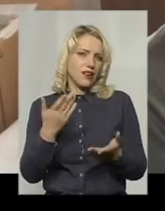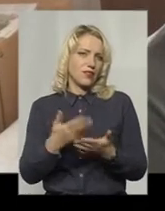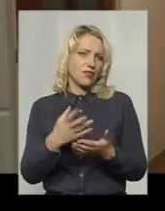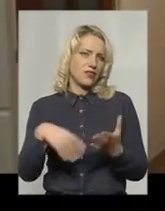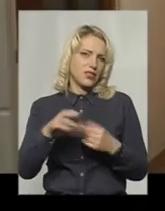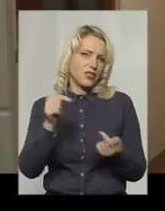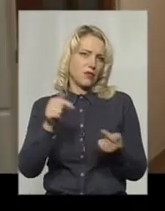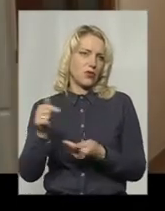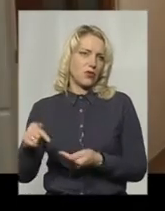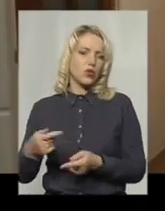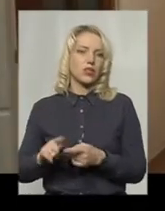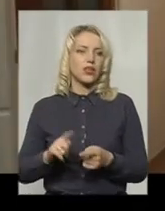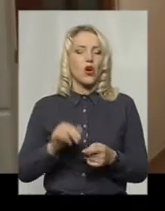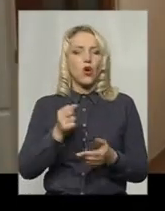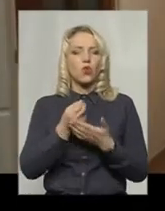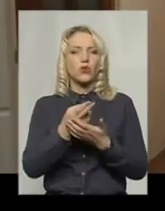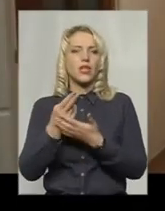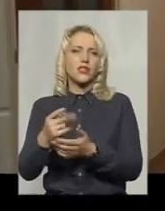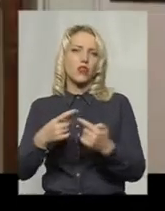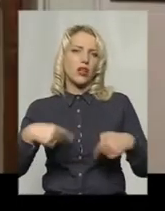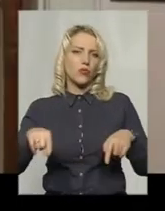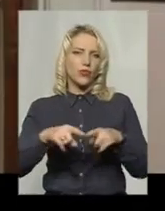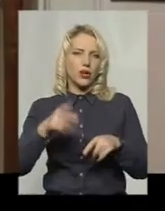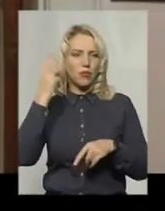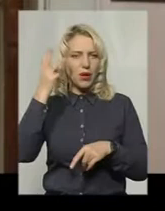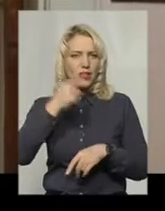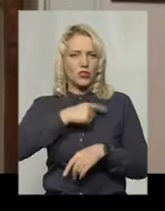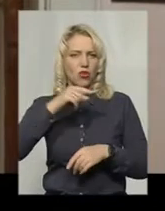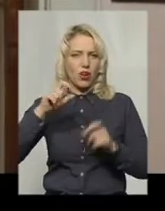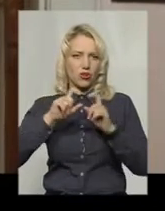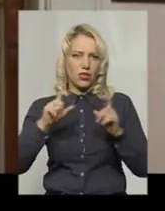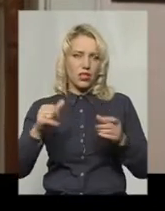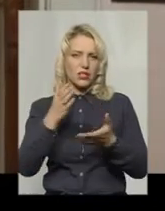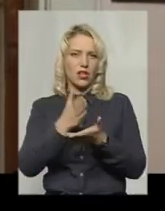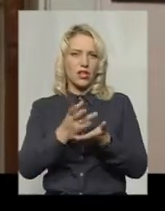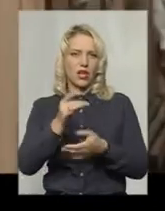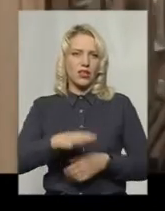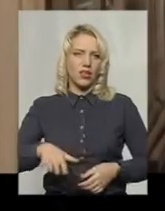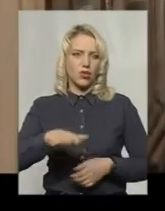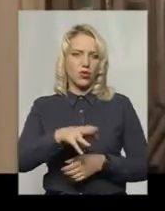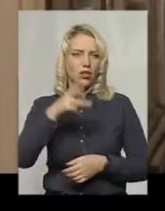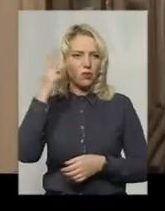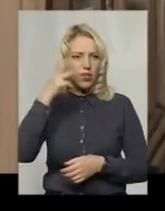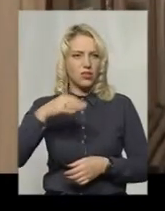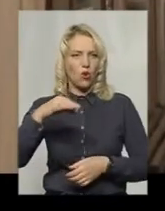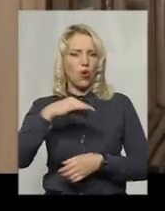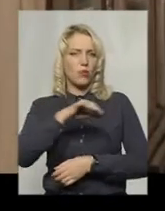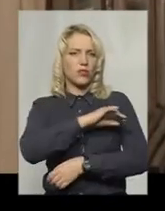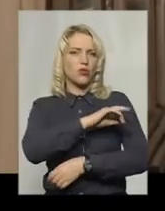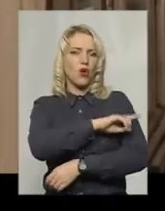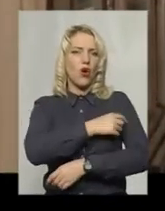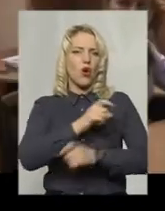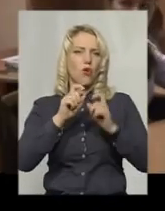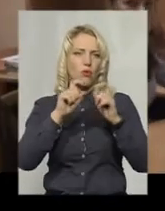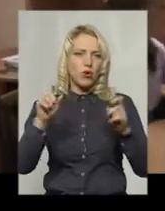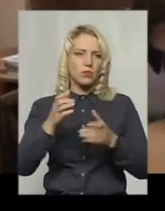все. Стаціонарне відділення Хмельницького обласного кардіологічного диспенсеру відтепер розташовані на території Хмельницького обласного госпіталю ветеранів